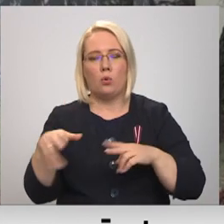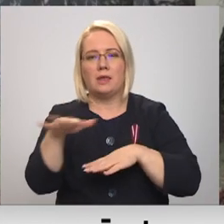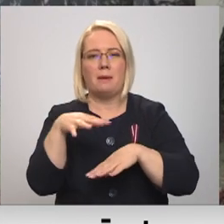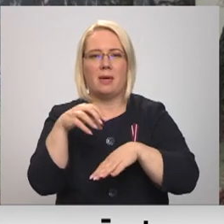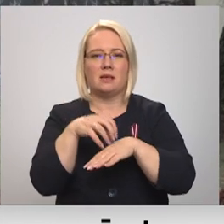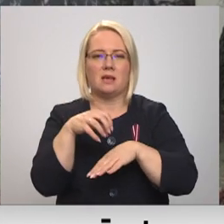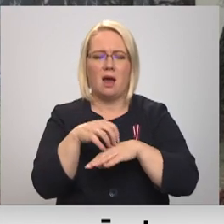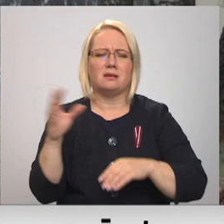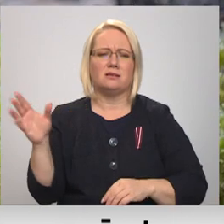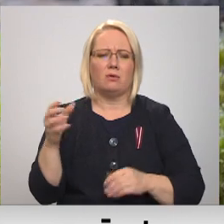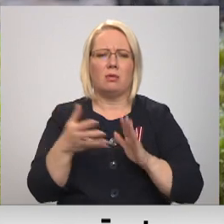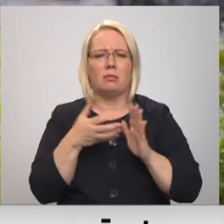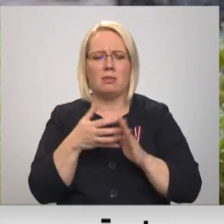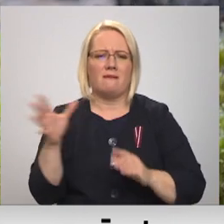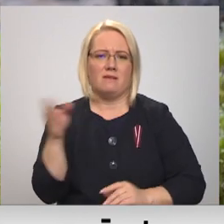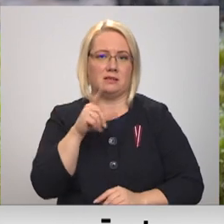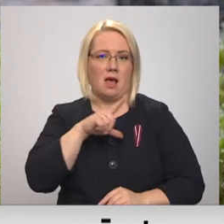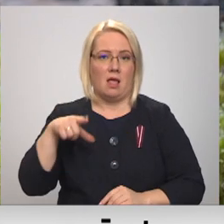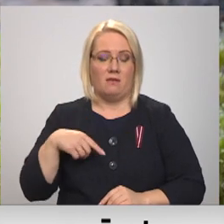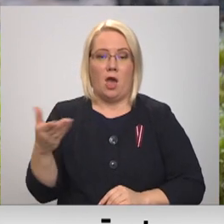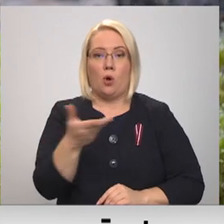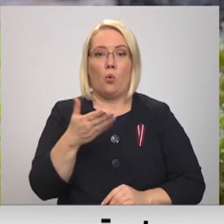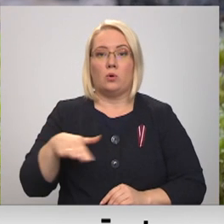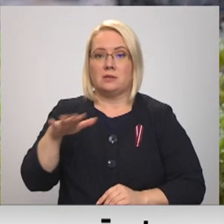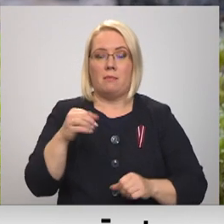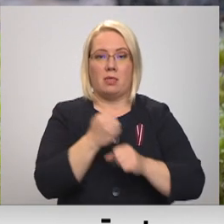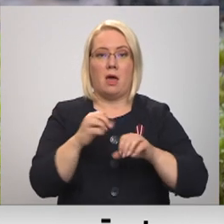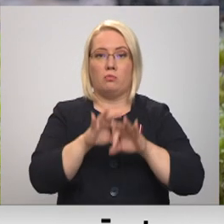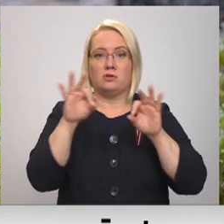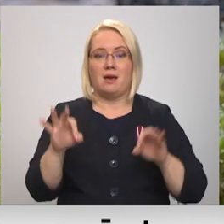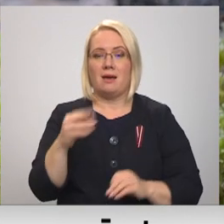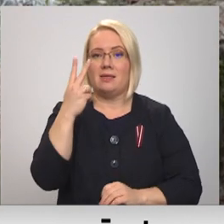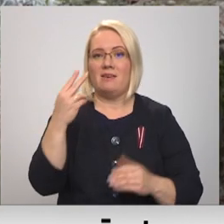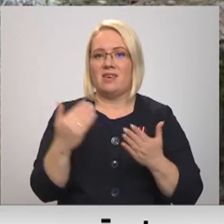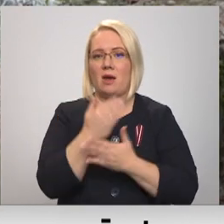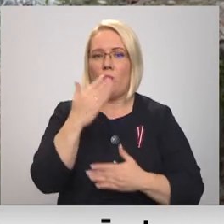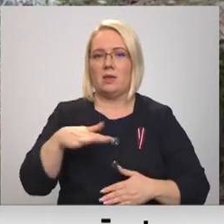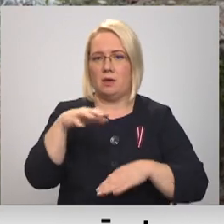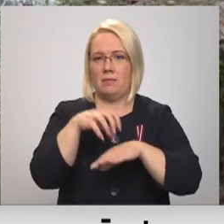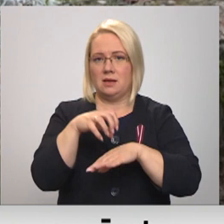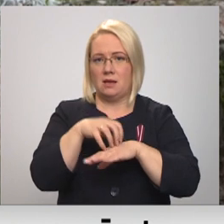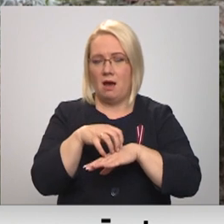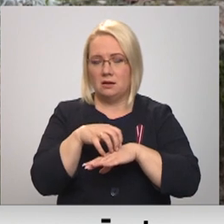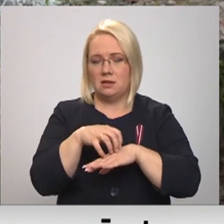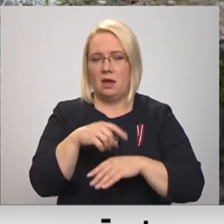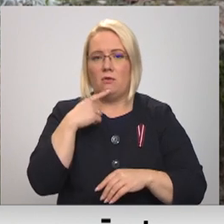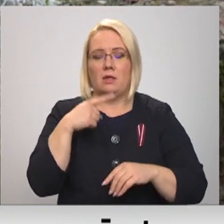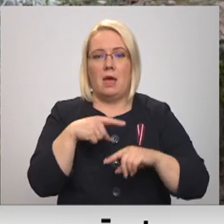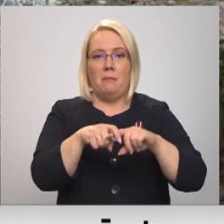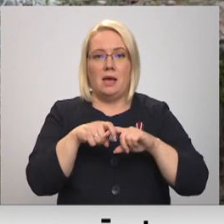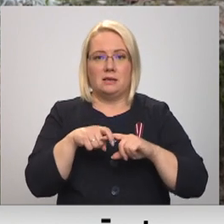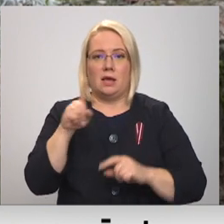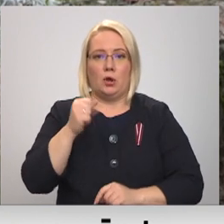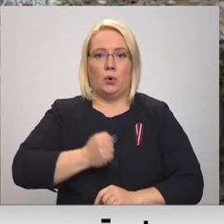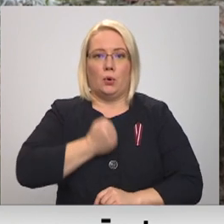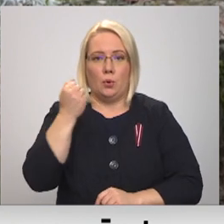trūkums ir visā Latvijā. Piemēram, kur zemē šogad darbu sākuši tikai divi jauni ģimenes ārsti. Piesaistīt ir ārkārtīgi grūti.